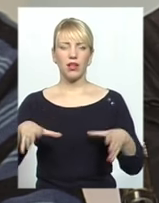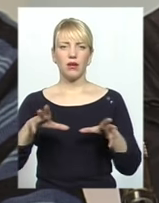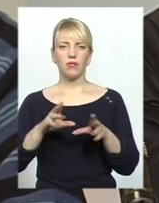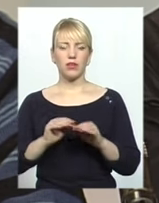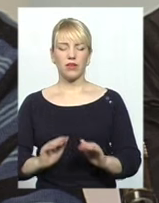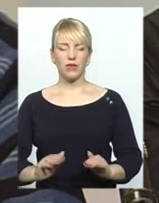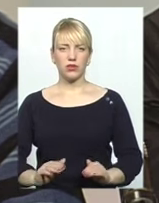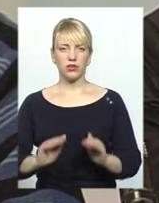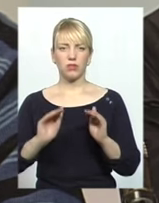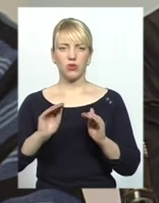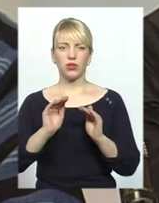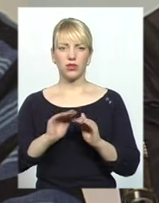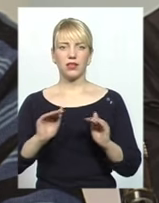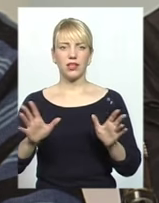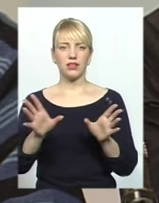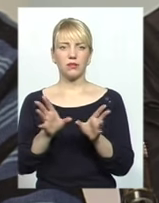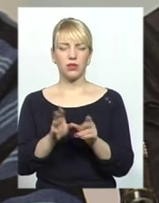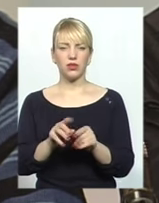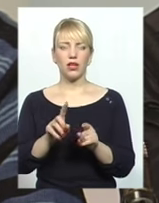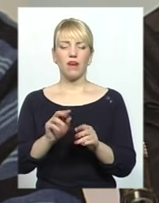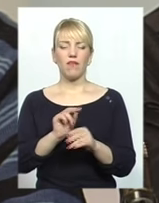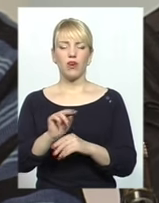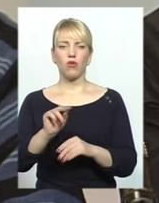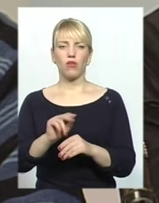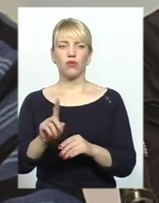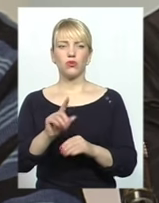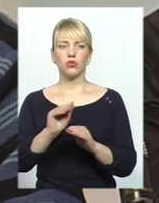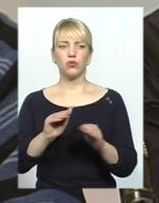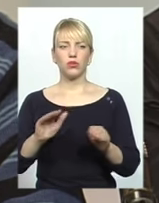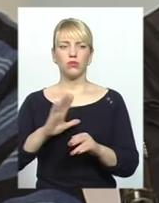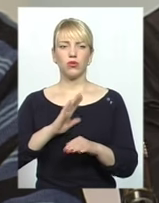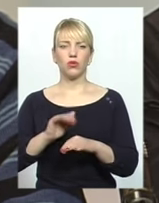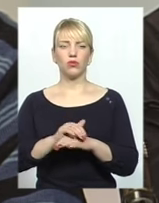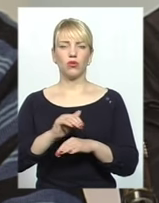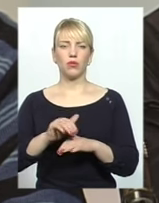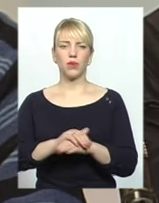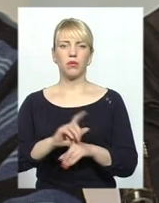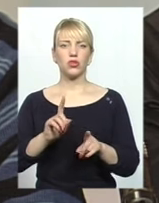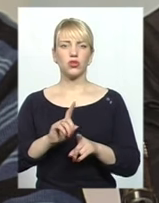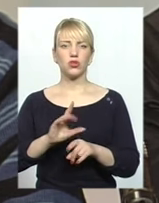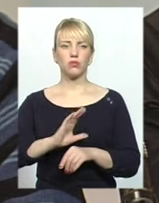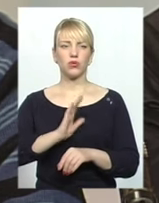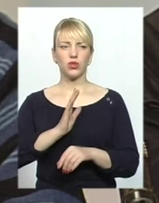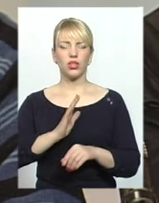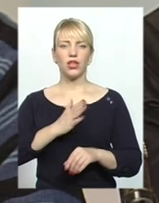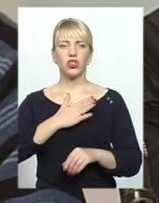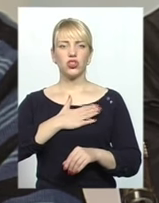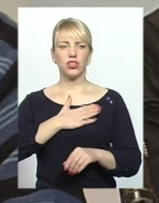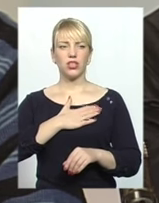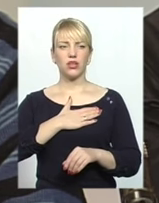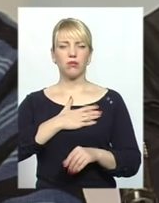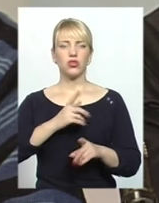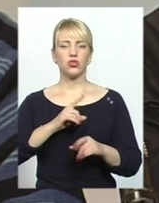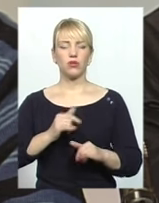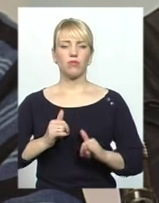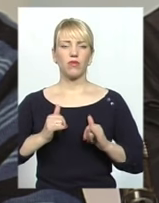І виховуємо ми, щоб діти були добрими, щоб були щирими, щоб